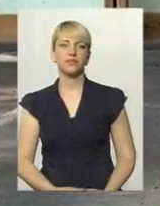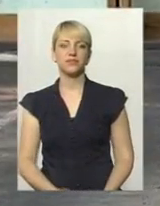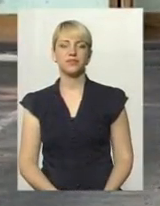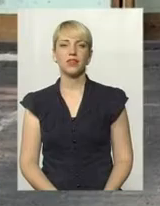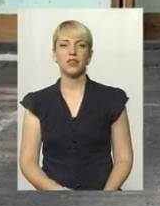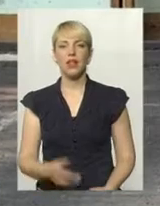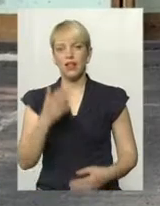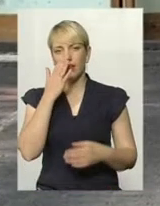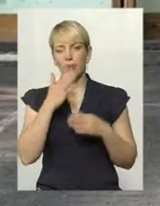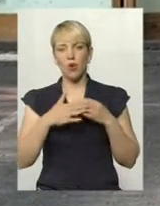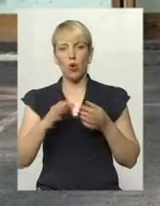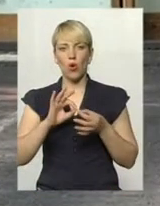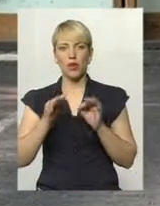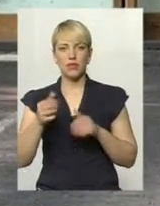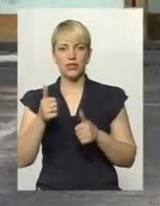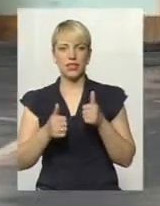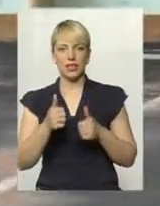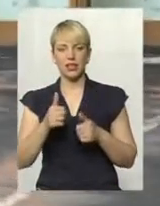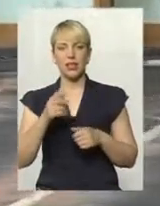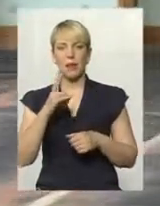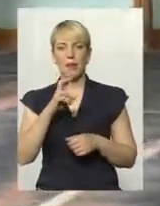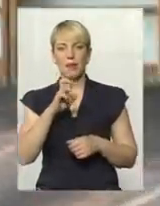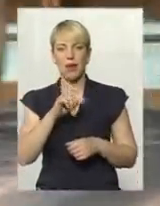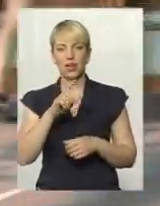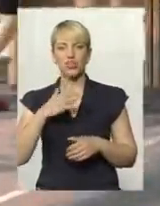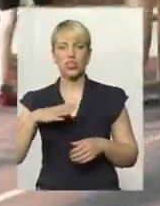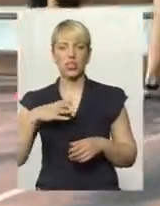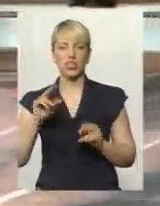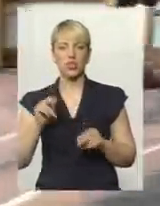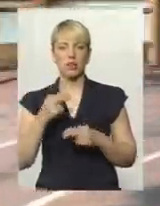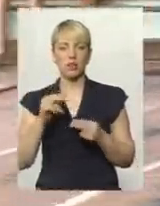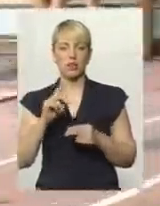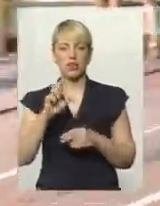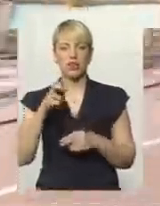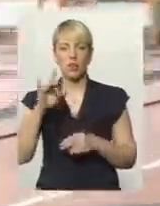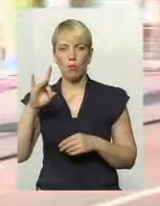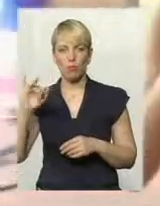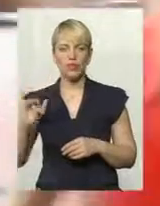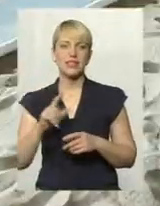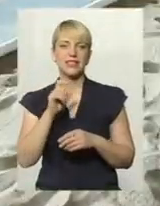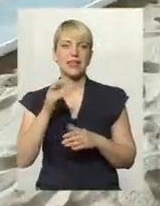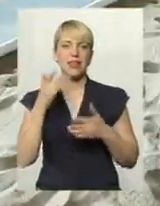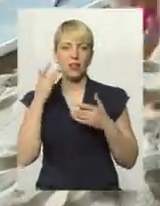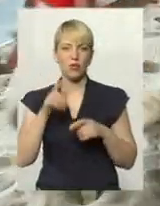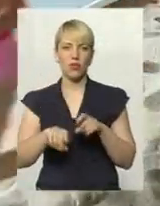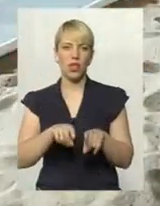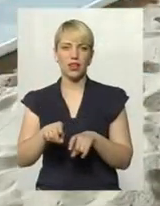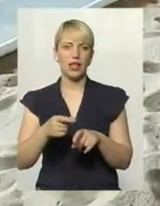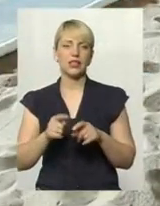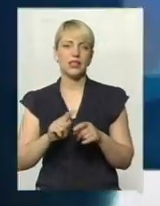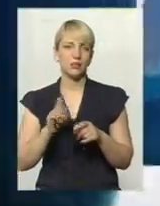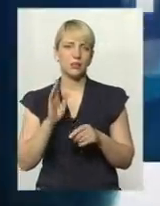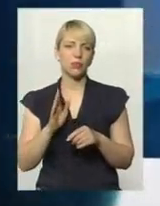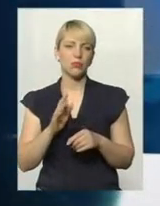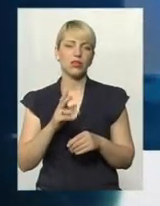Напередодні Олімпійських ігор на Марину Бех чекає чемпіонат Європи з легкої атлетики. Він буде для стрибунки генеральною репетицією непередодні Олімпійських